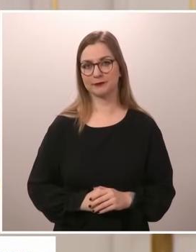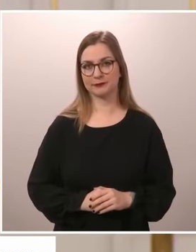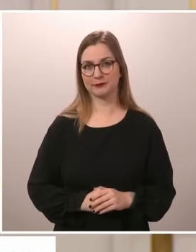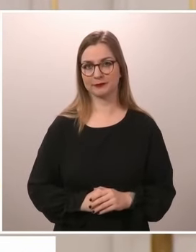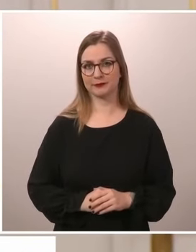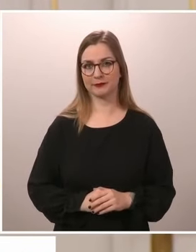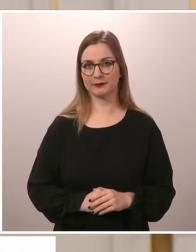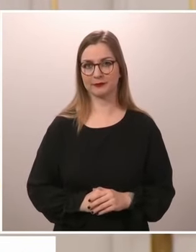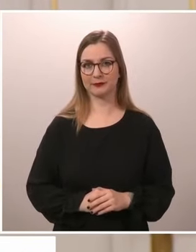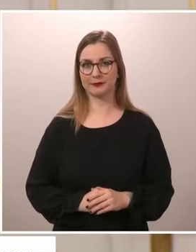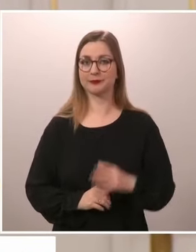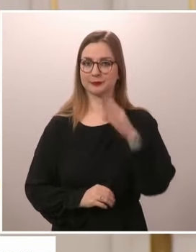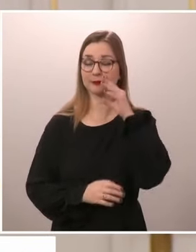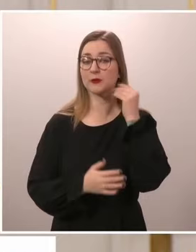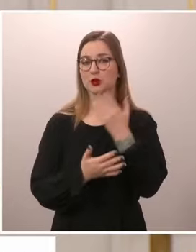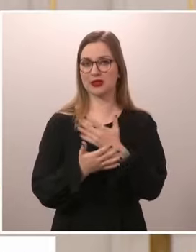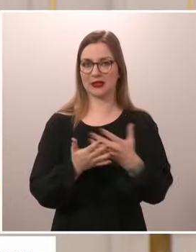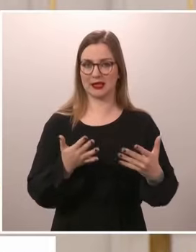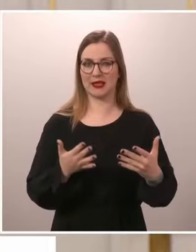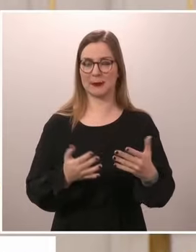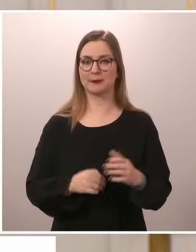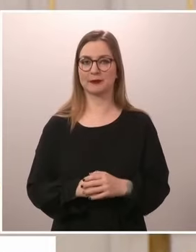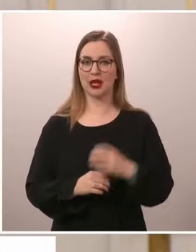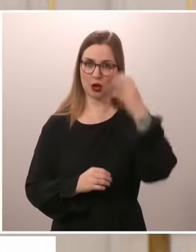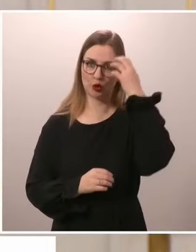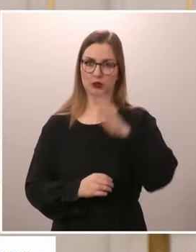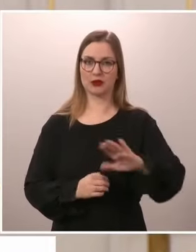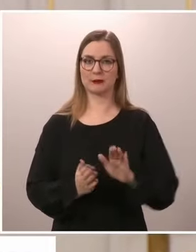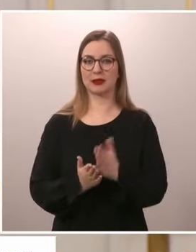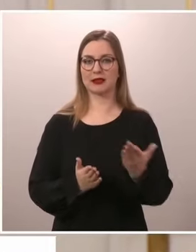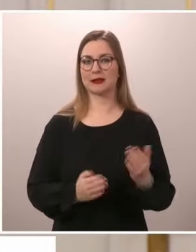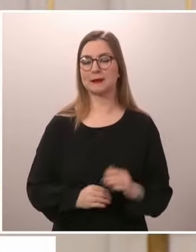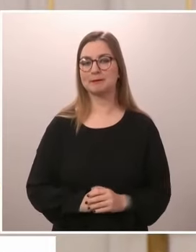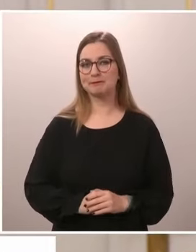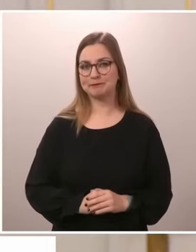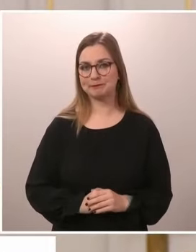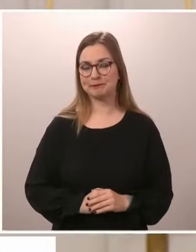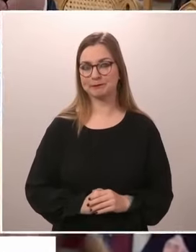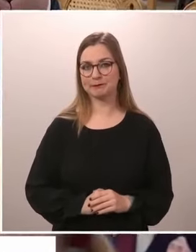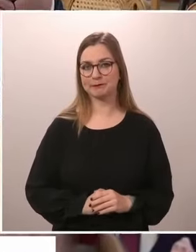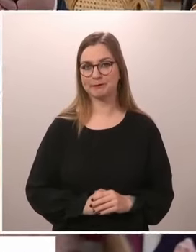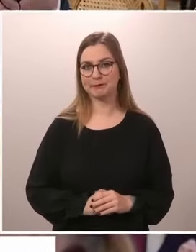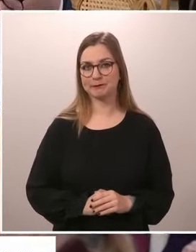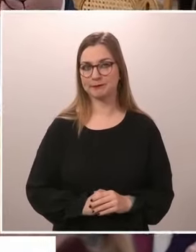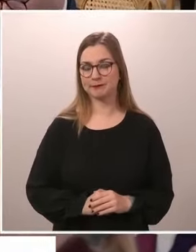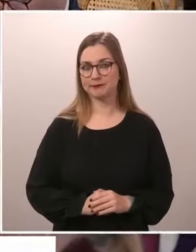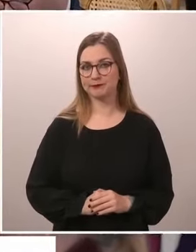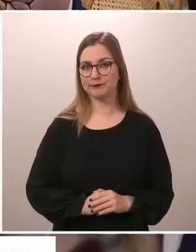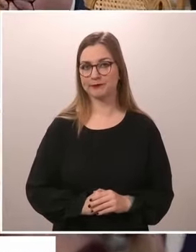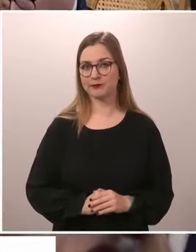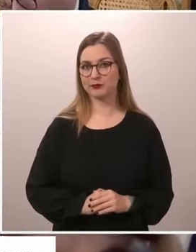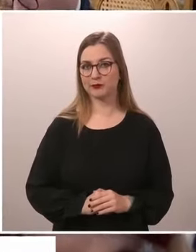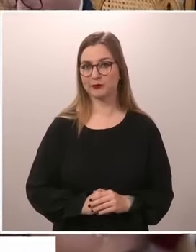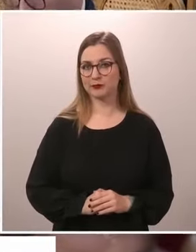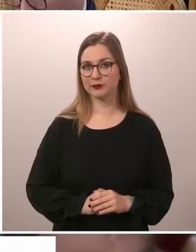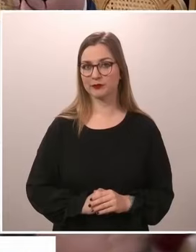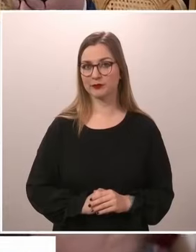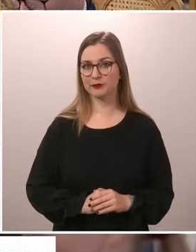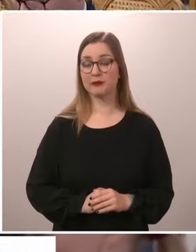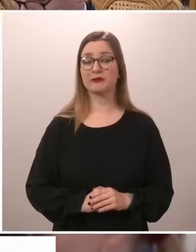Sylve Björn, Hufvudstadsbladet. Ni tuu upp några resor i er kalender, men hur är det med